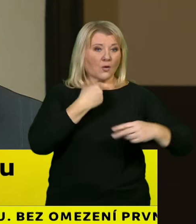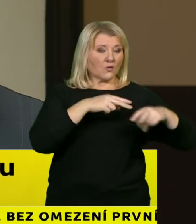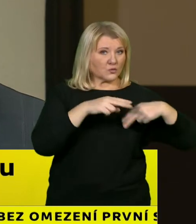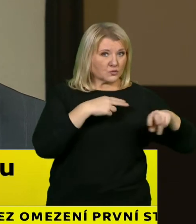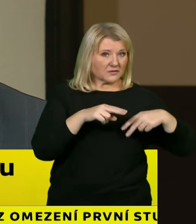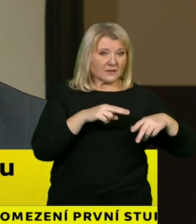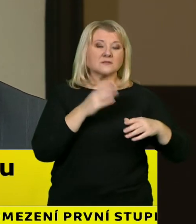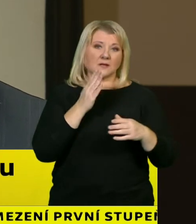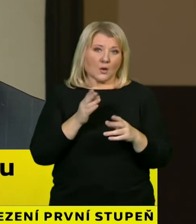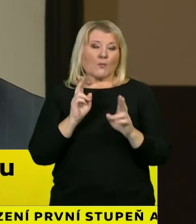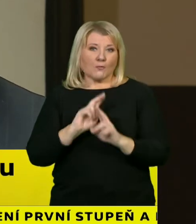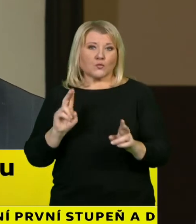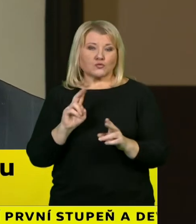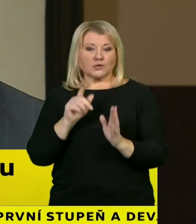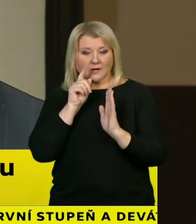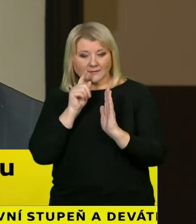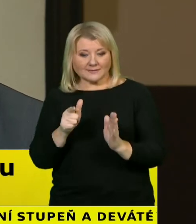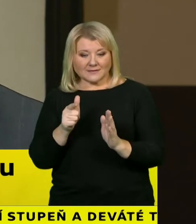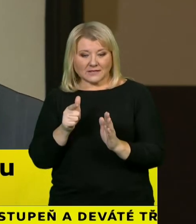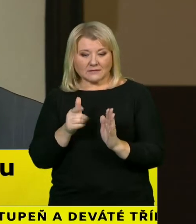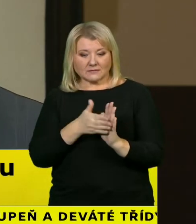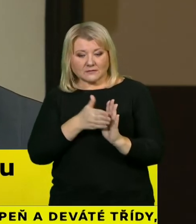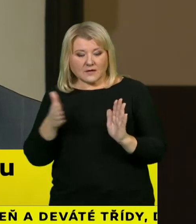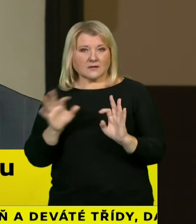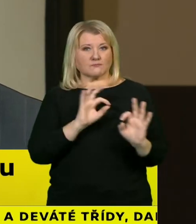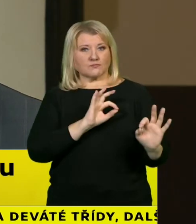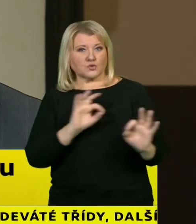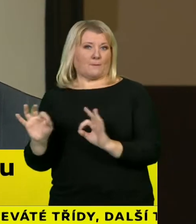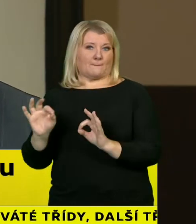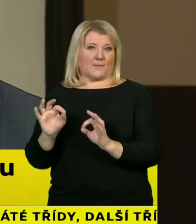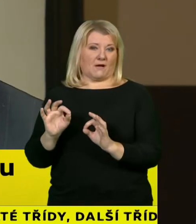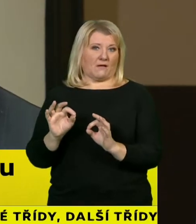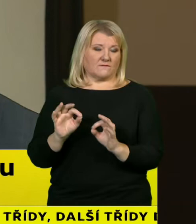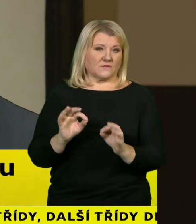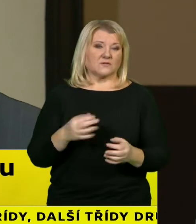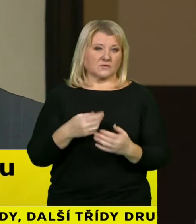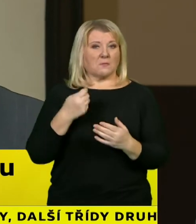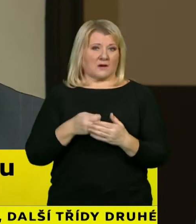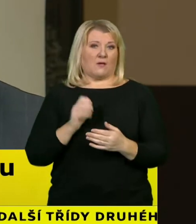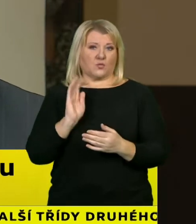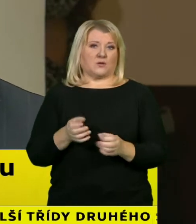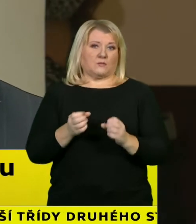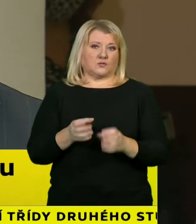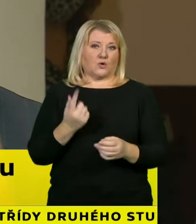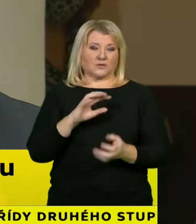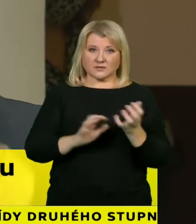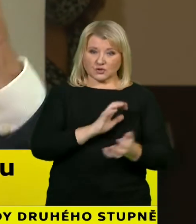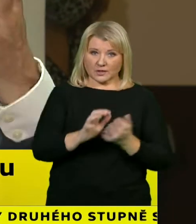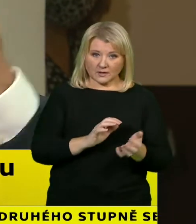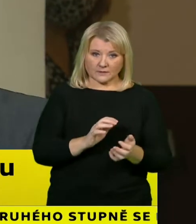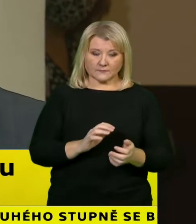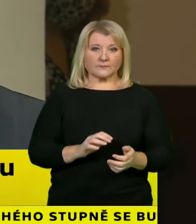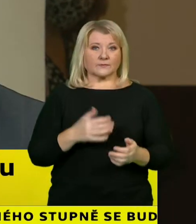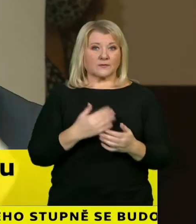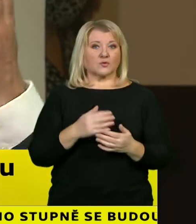zhruba ten týdenní rozestup je potřeba k té organizaci, tak to zavést od té středy. Skutečně si myslím, že tím, že jsou to dva